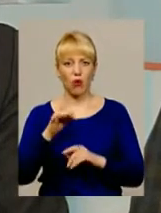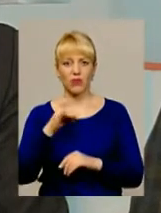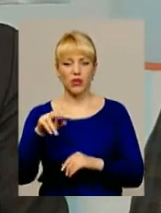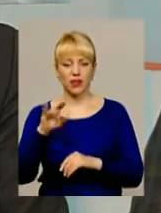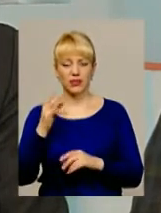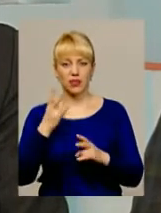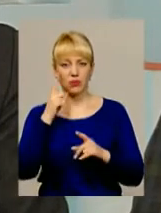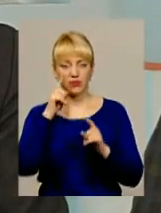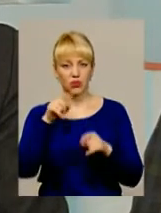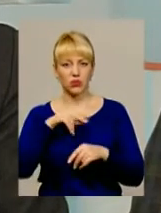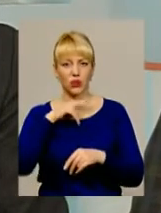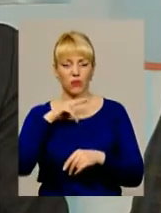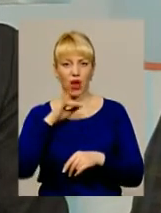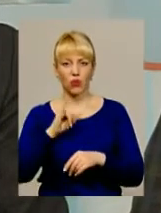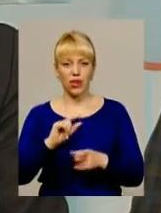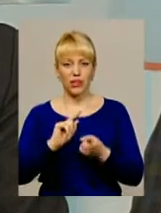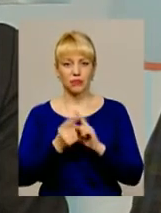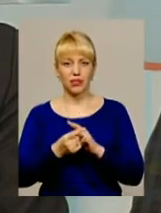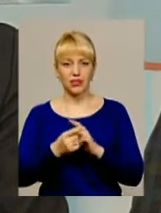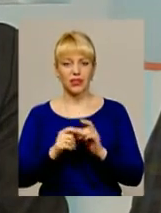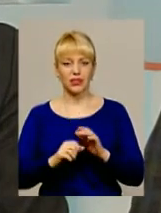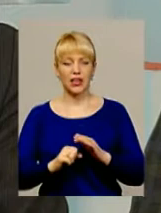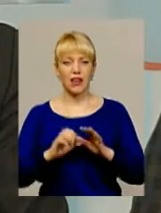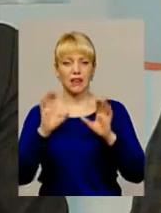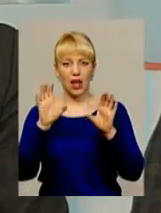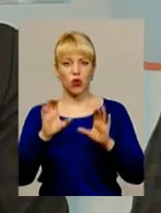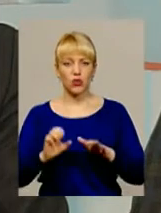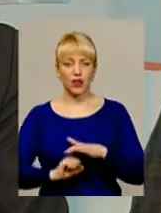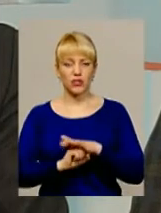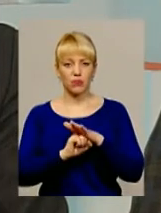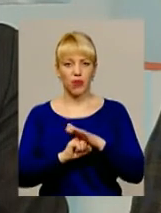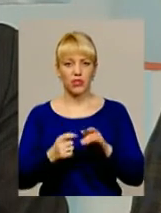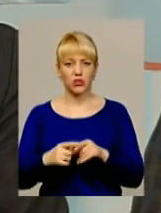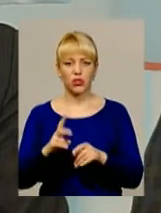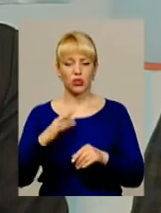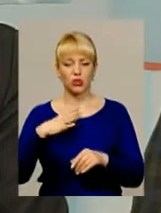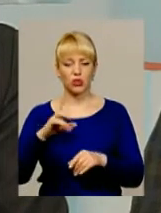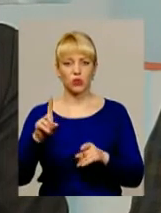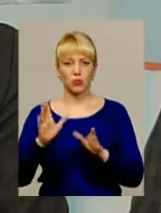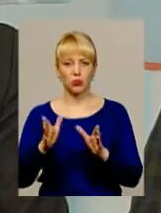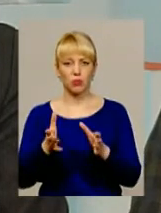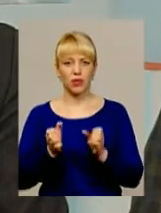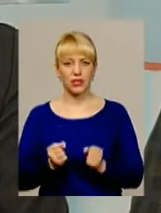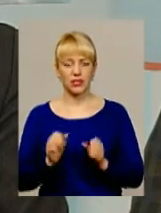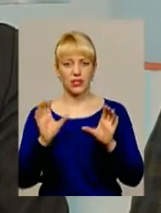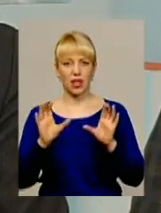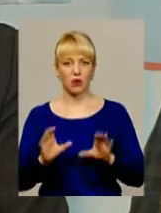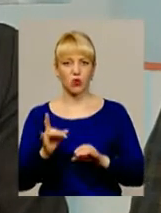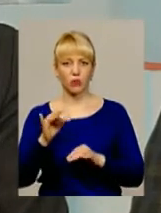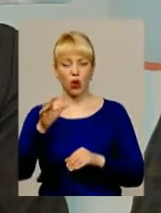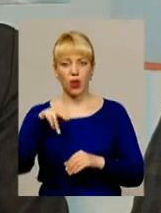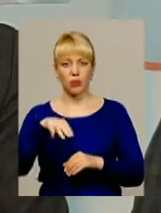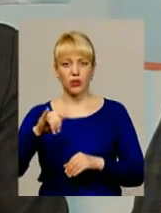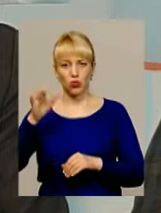звернути увагу і внести зміни в законодавчу базу. Ми очікуємо, що буде прийняти все ж таки закон про професійну